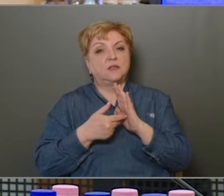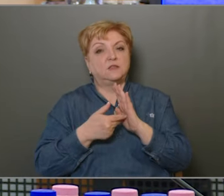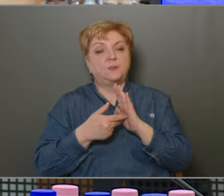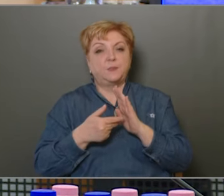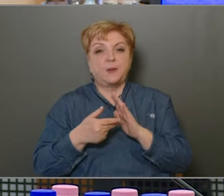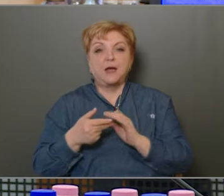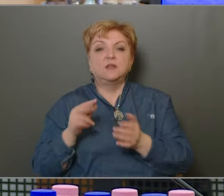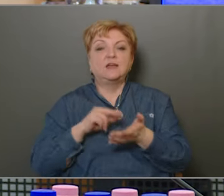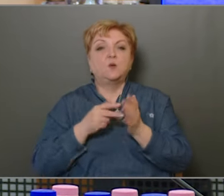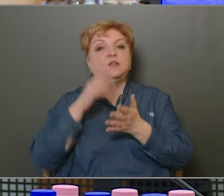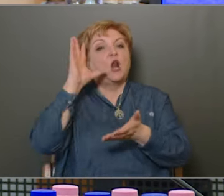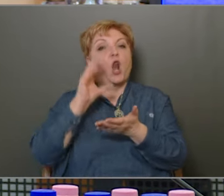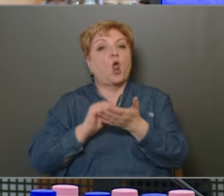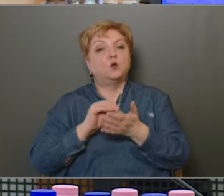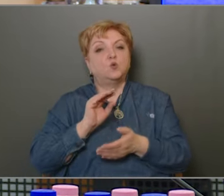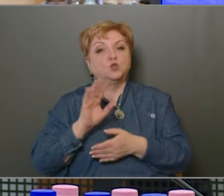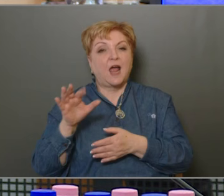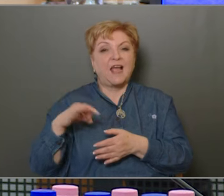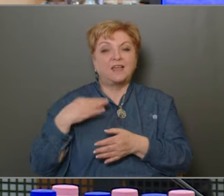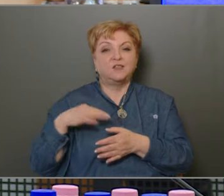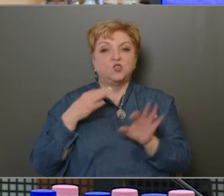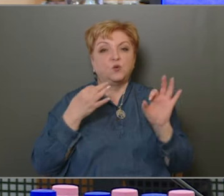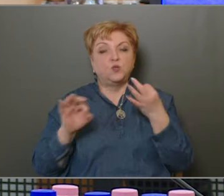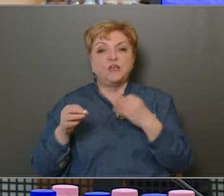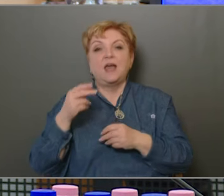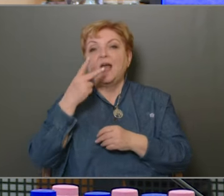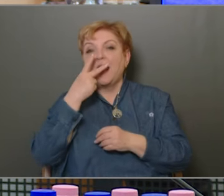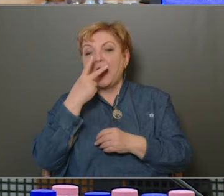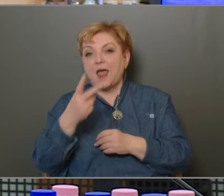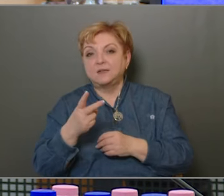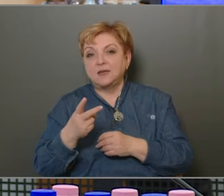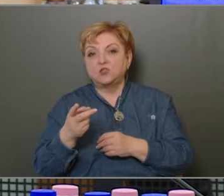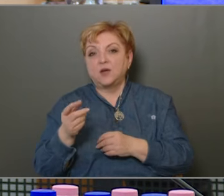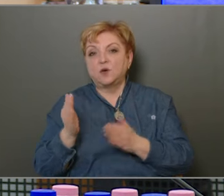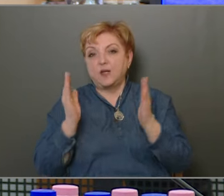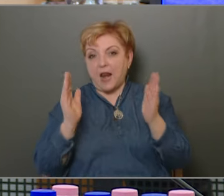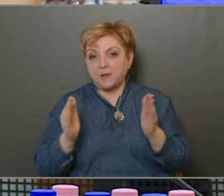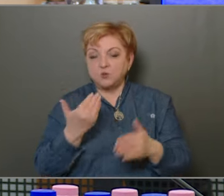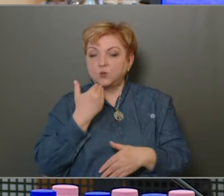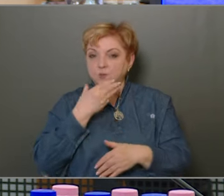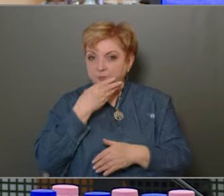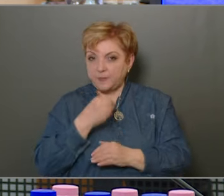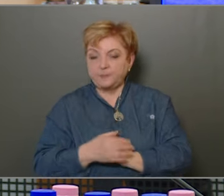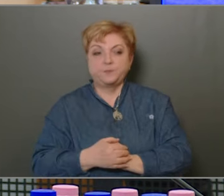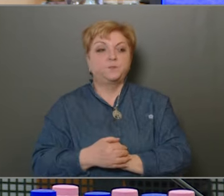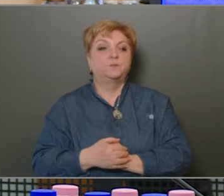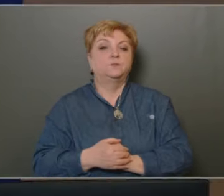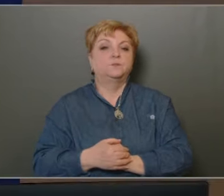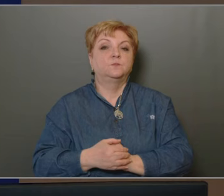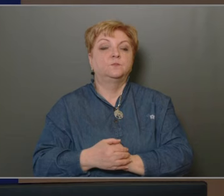a kerületi lakóság egészségügyi ellátására jellemző. Köszönöm szépen. Igen.